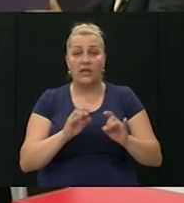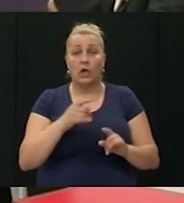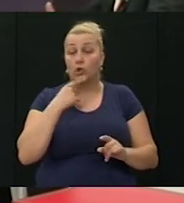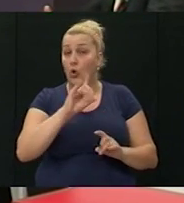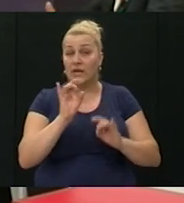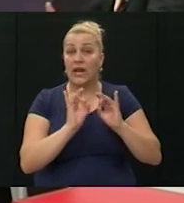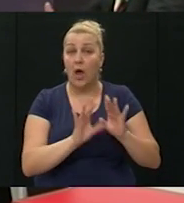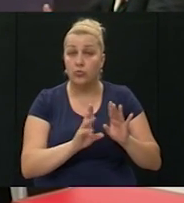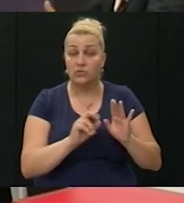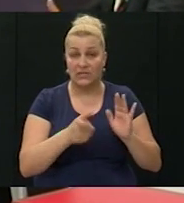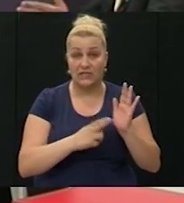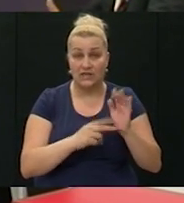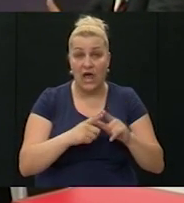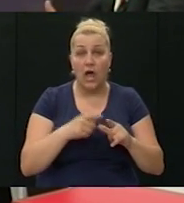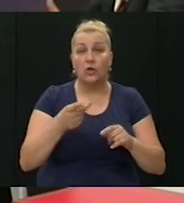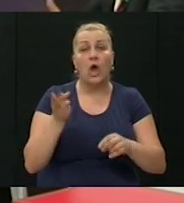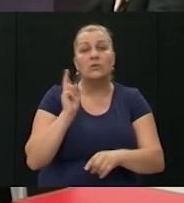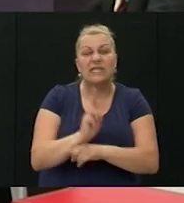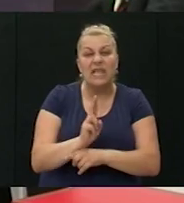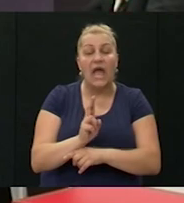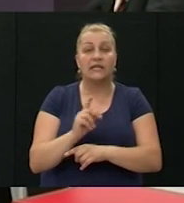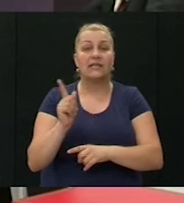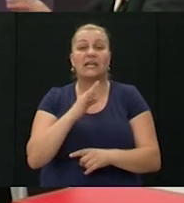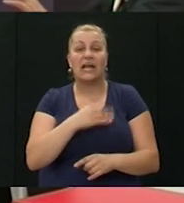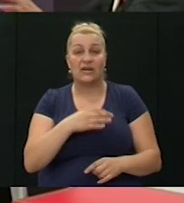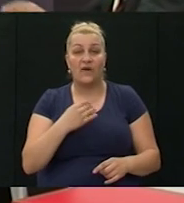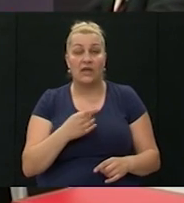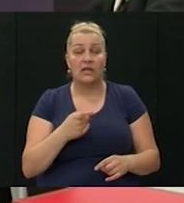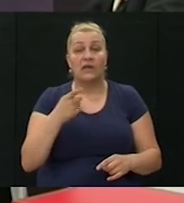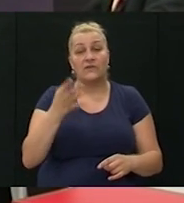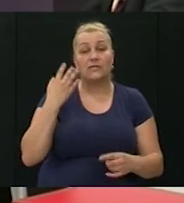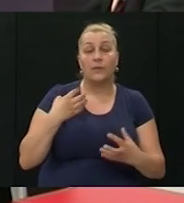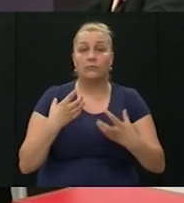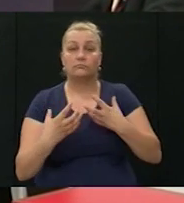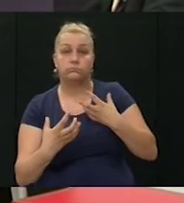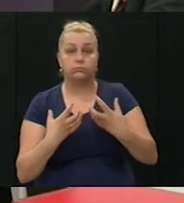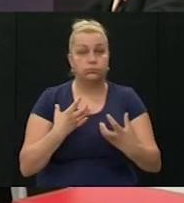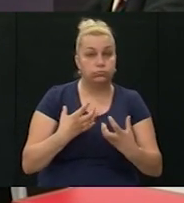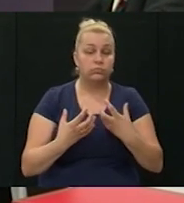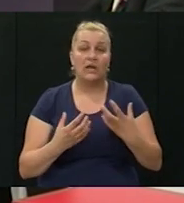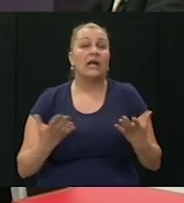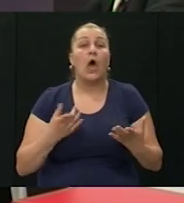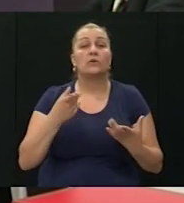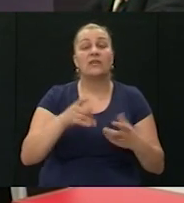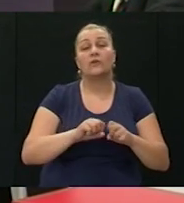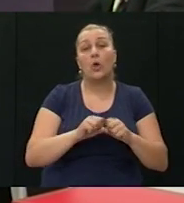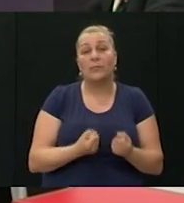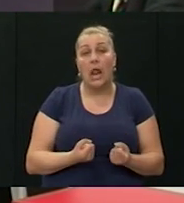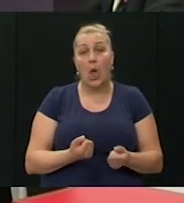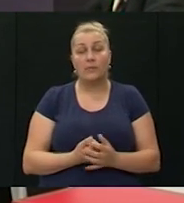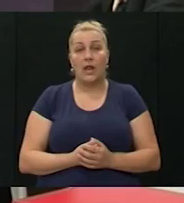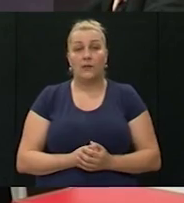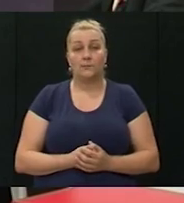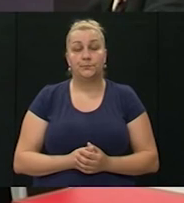tko ne napusti, nabila je percepcija, taj izdanik, taj nije Hrvat, i sad ste bili u jednoj odluzi, u jednoj dilemi, kako ste vi to prilomili?